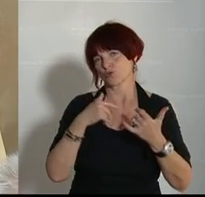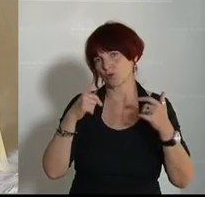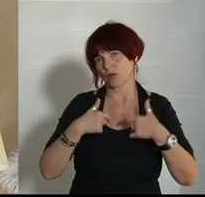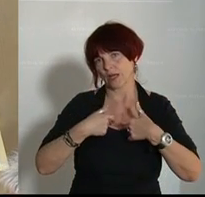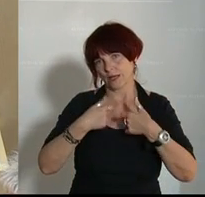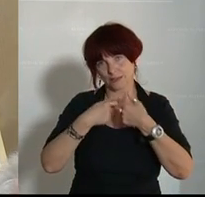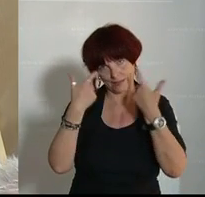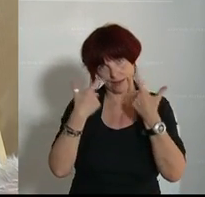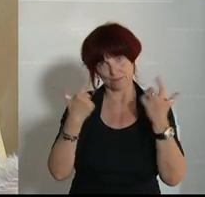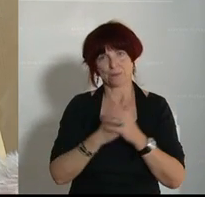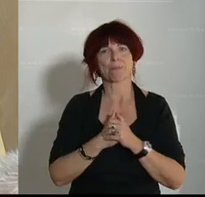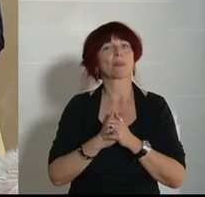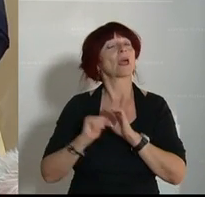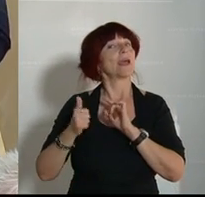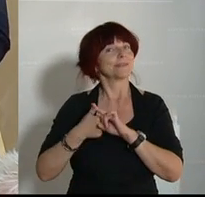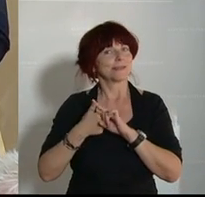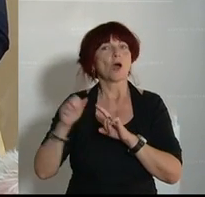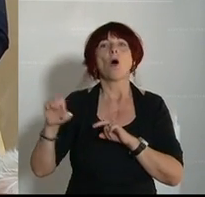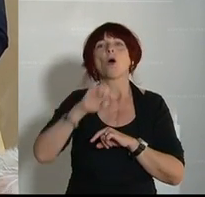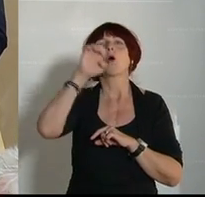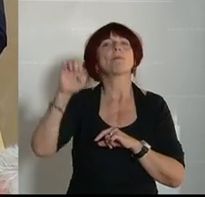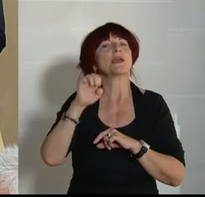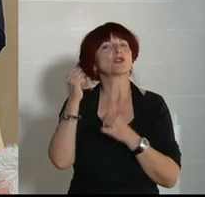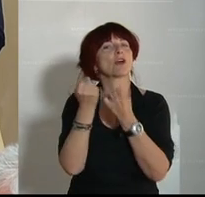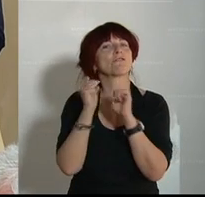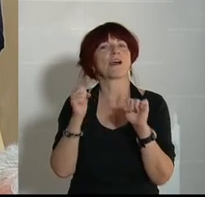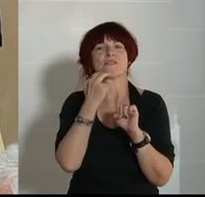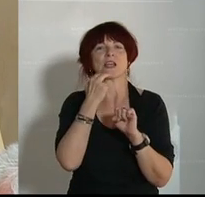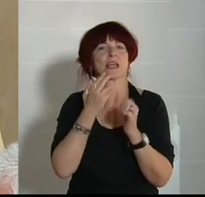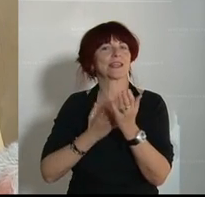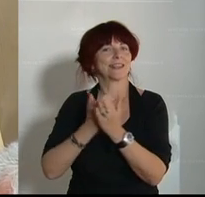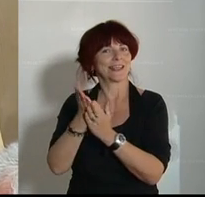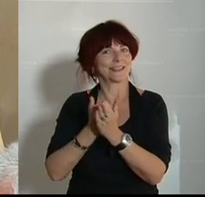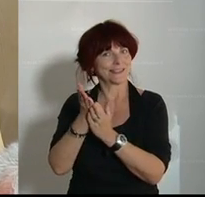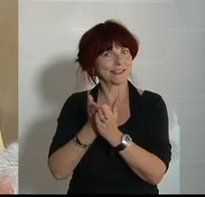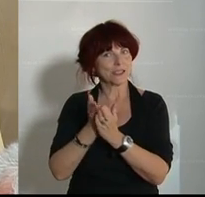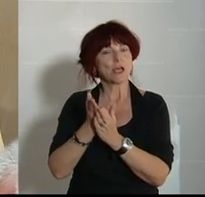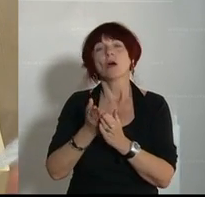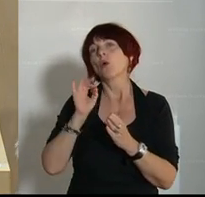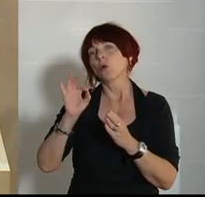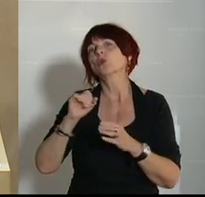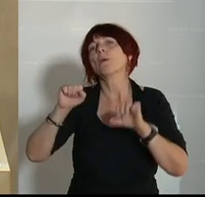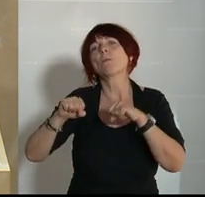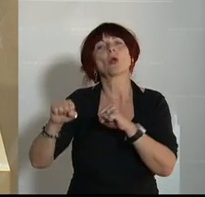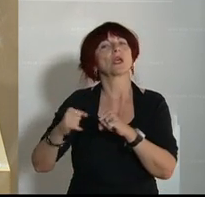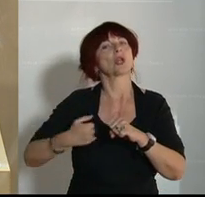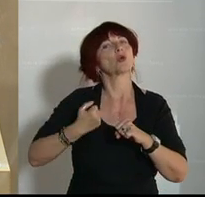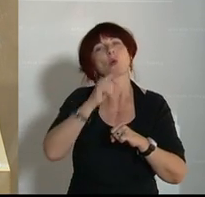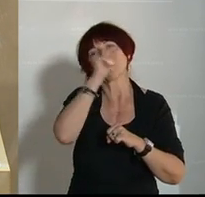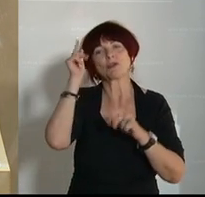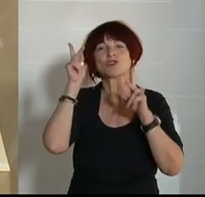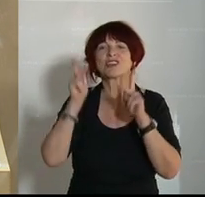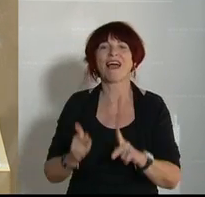Freiwilligendienst ist natürlich eine gute Möglichkeit, gerade für junge Menschen sich international zu engagieren und die Denkweise und die